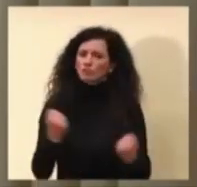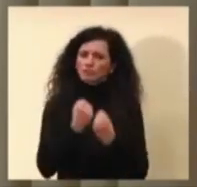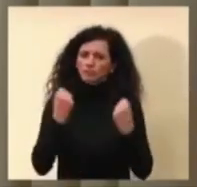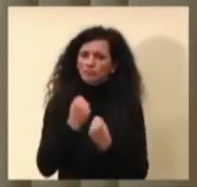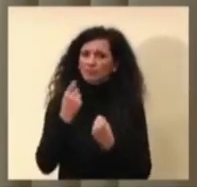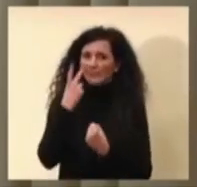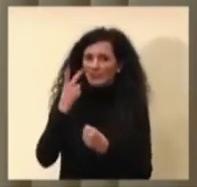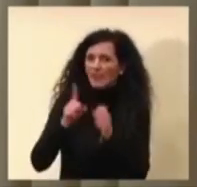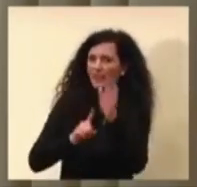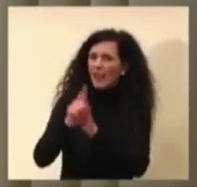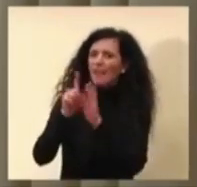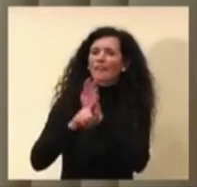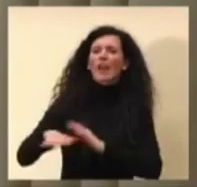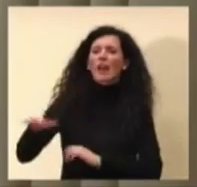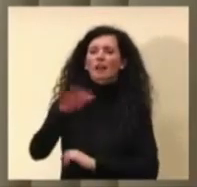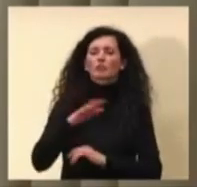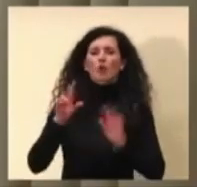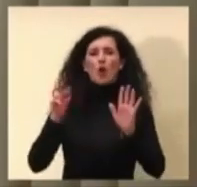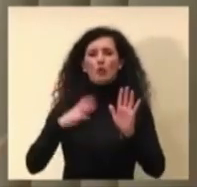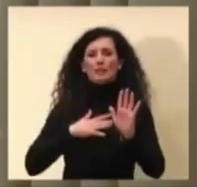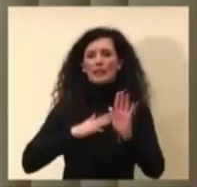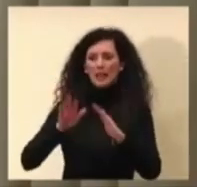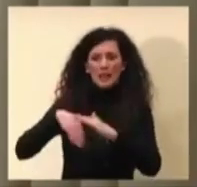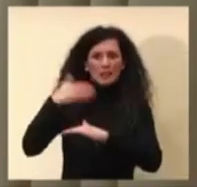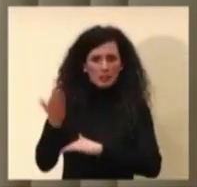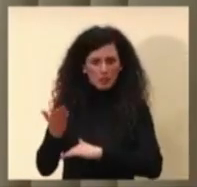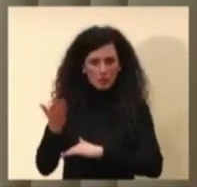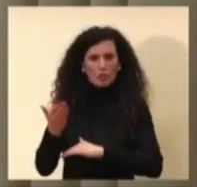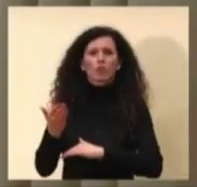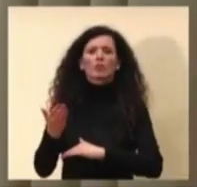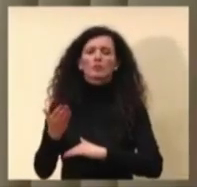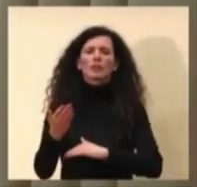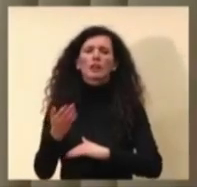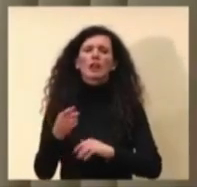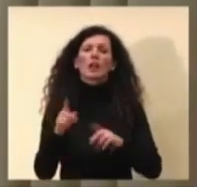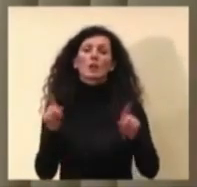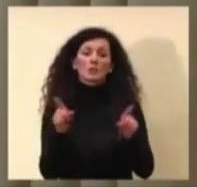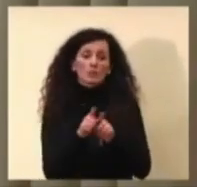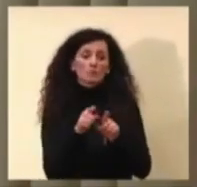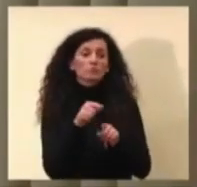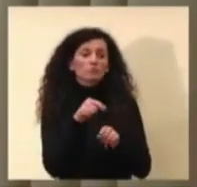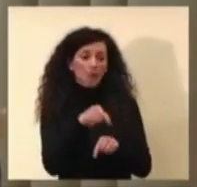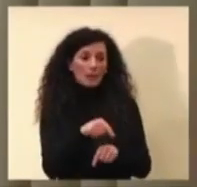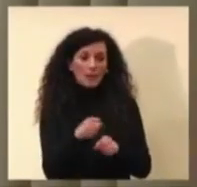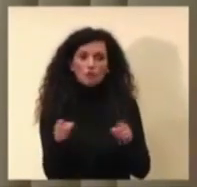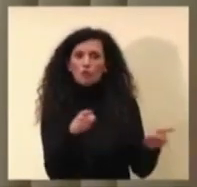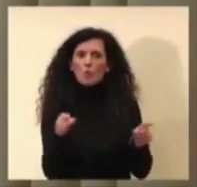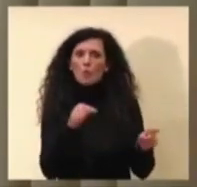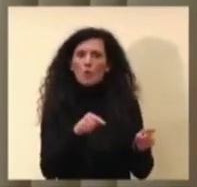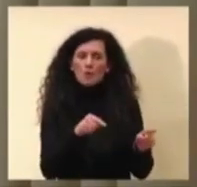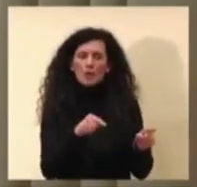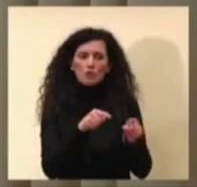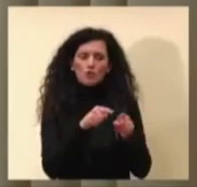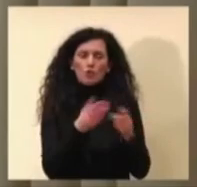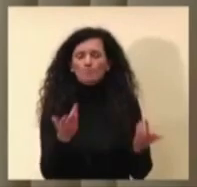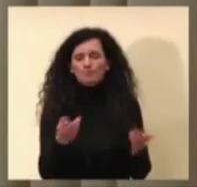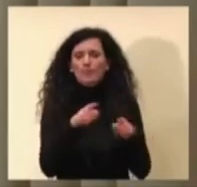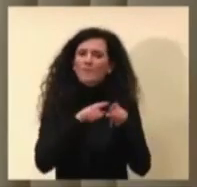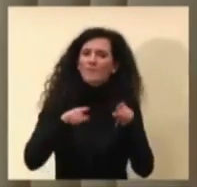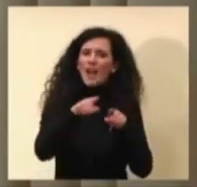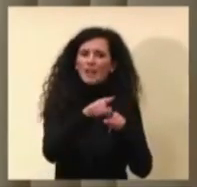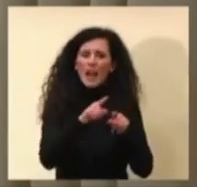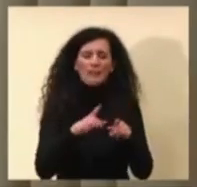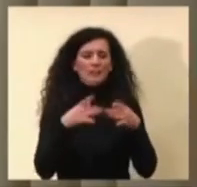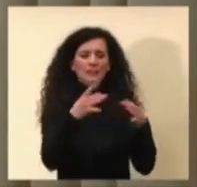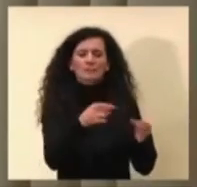addirittura nella parte dei bambini insomma di quelli che si stanno infettando di più in questo momento a causa delle varianti avete detto che non ci